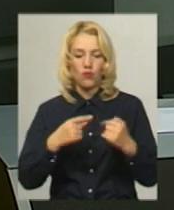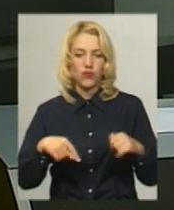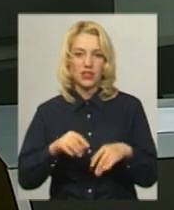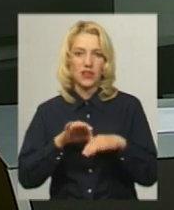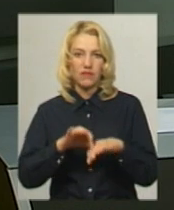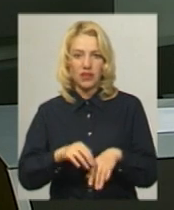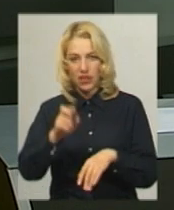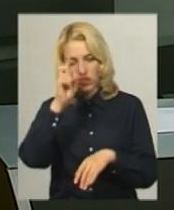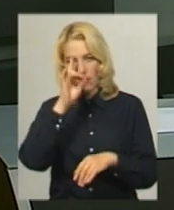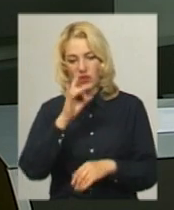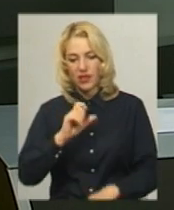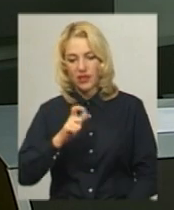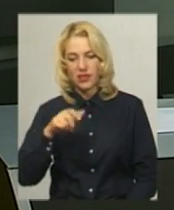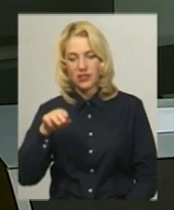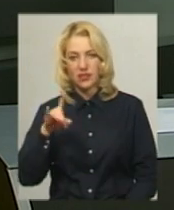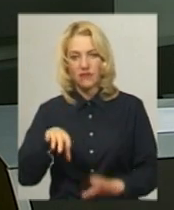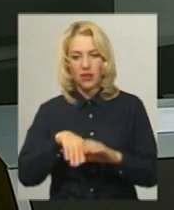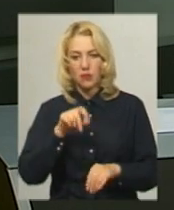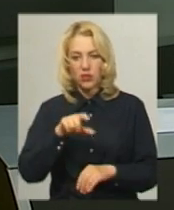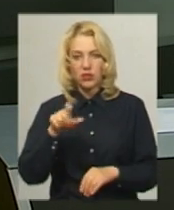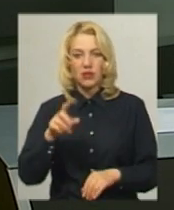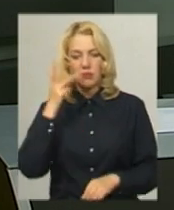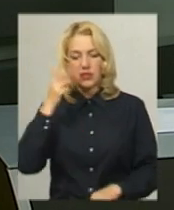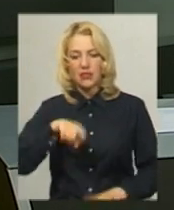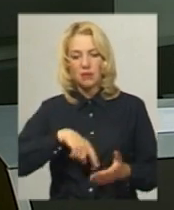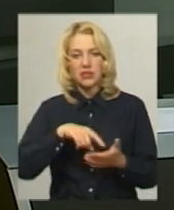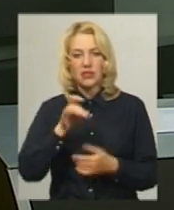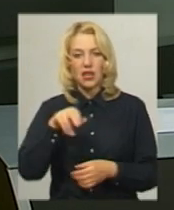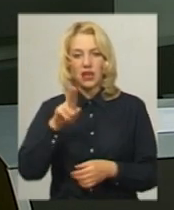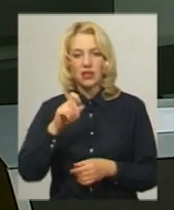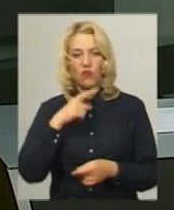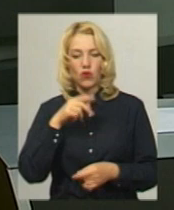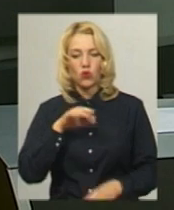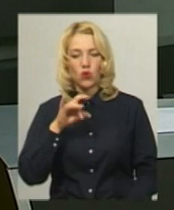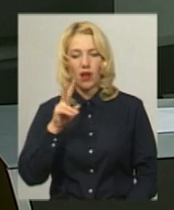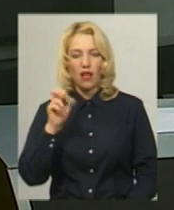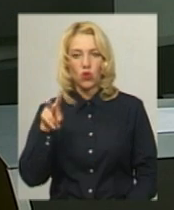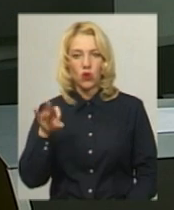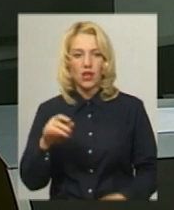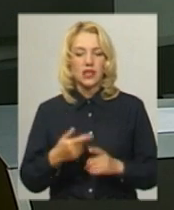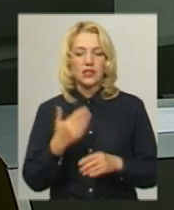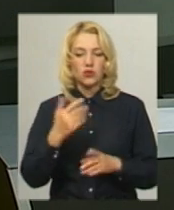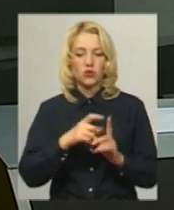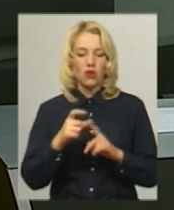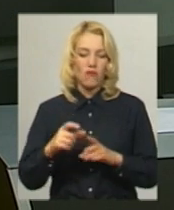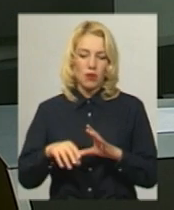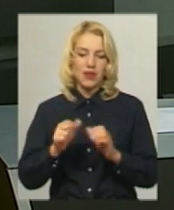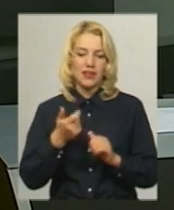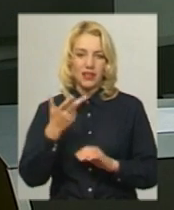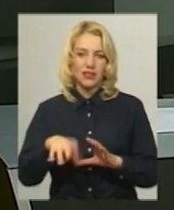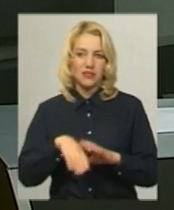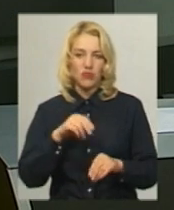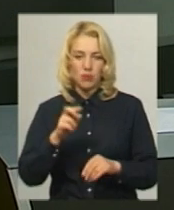ведення державного реєстру виборців Хмельницької міської ради, додає Олег Торкало. За його словами, кількість виборців у державному